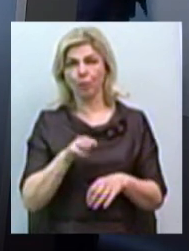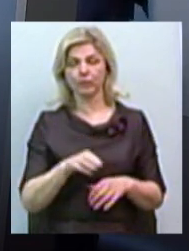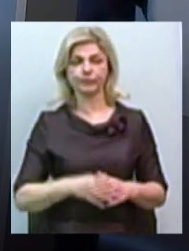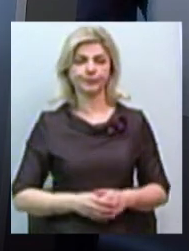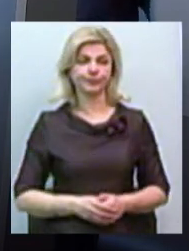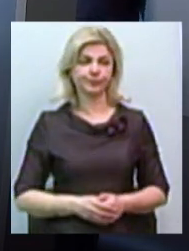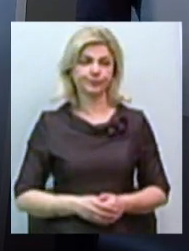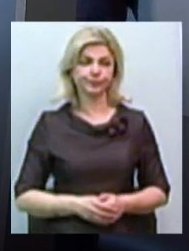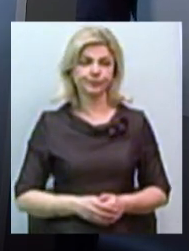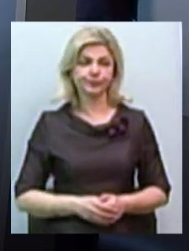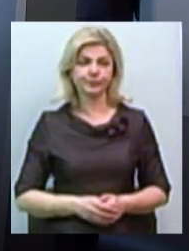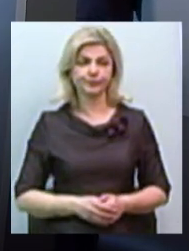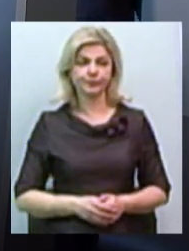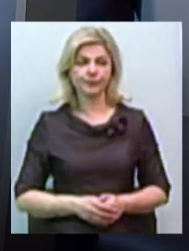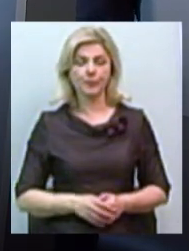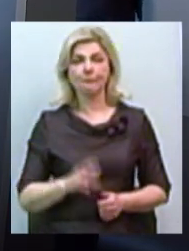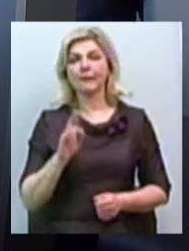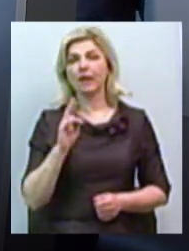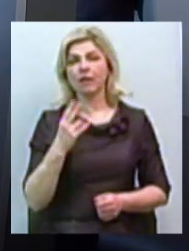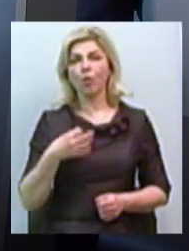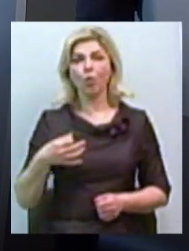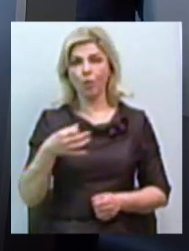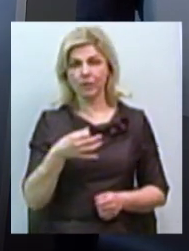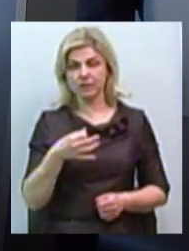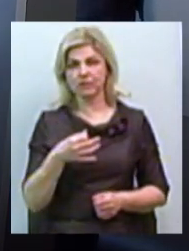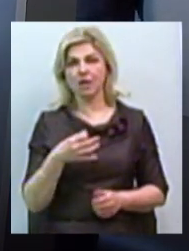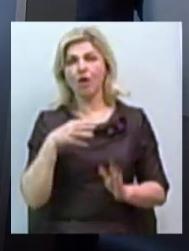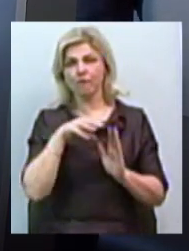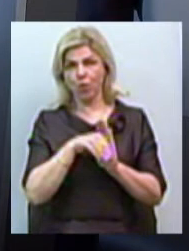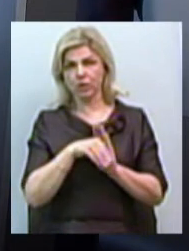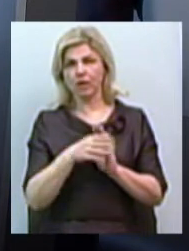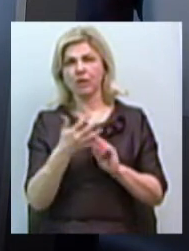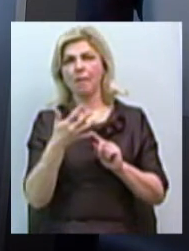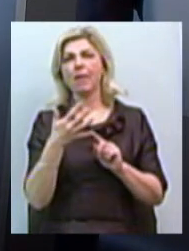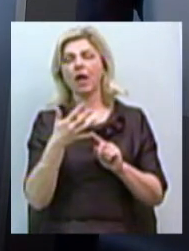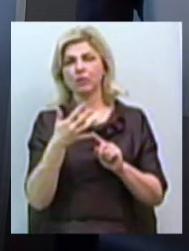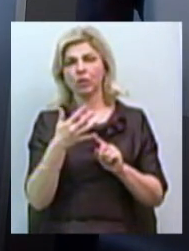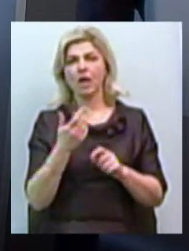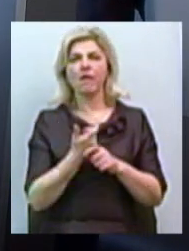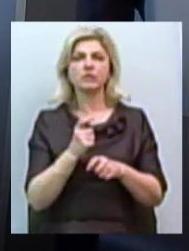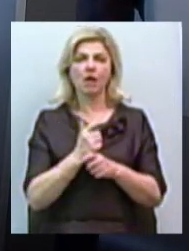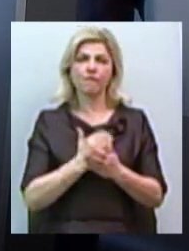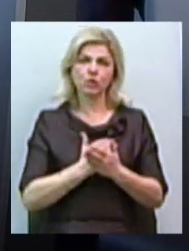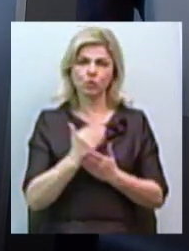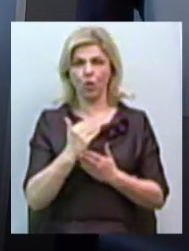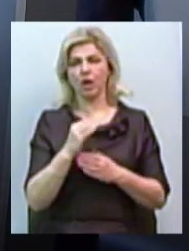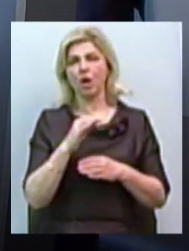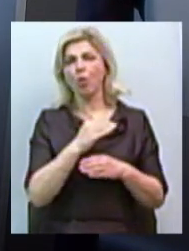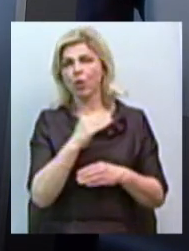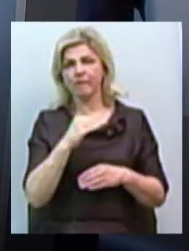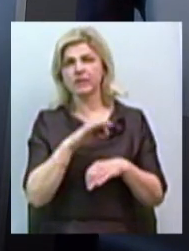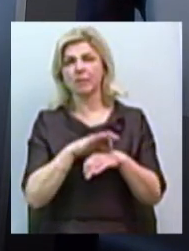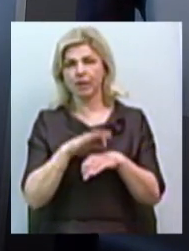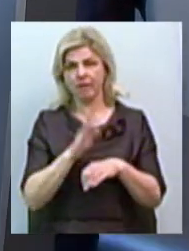Добрый день, ще раз. В Миколаївській області входит в п'ятірку с самым высоким уровнем заболеваемости в Україні.